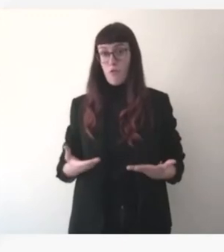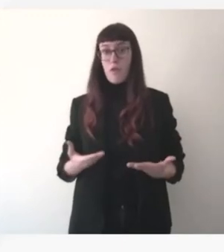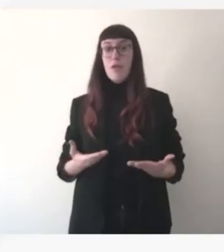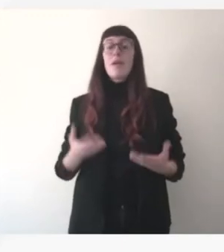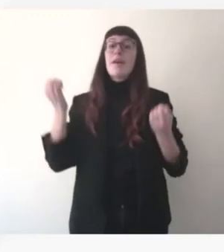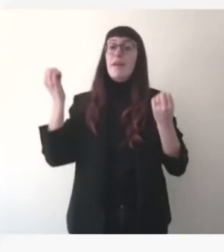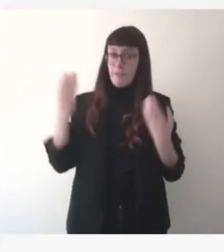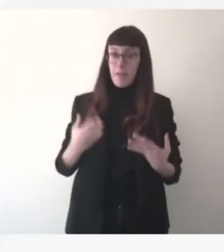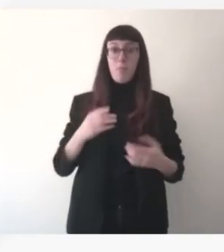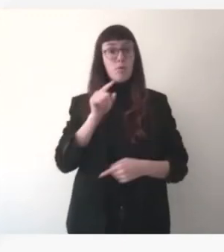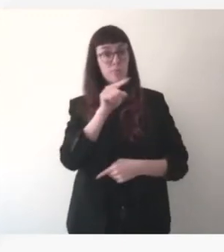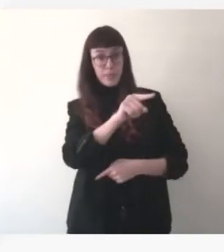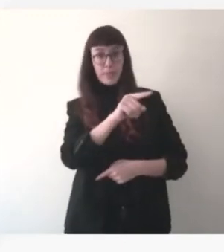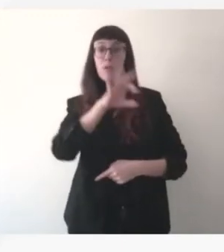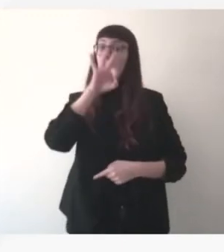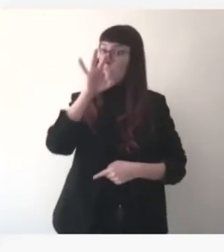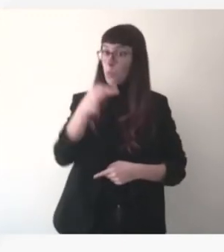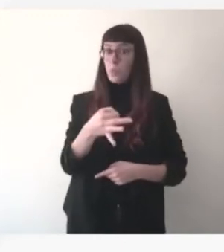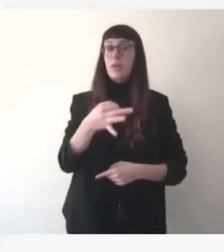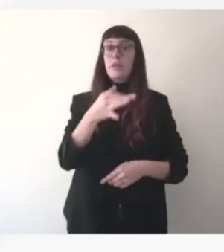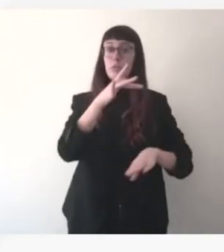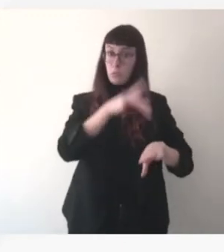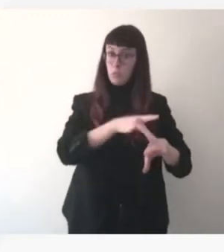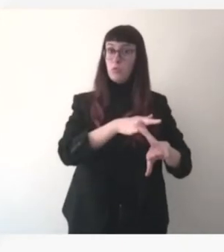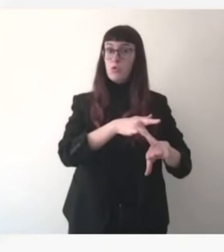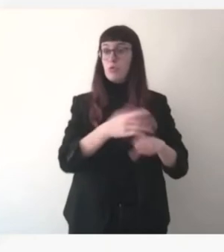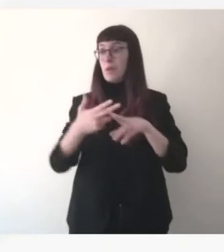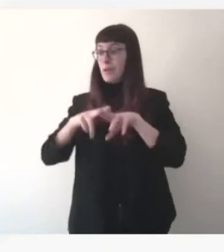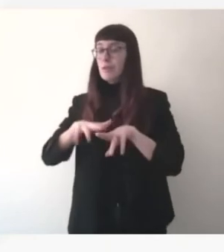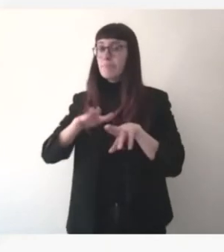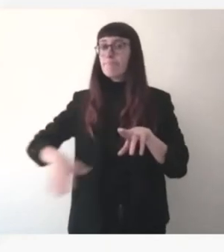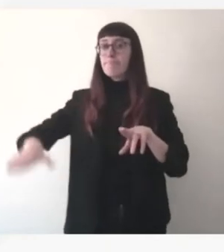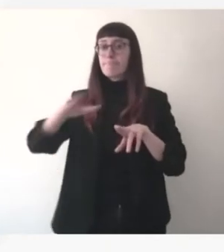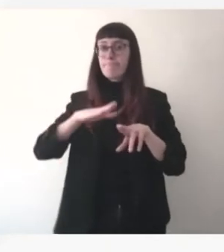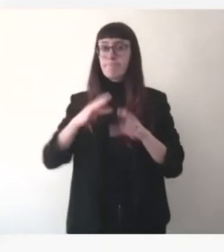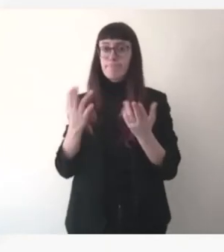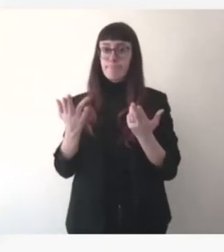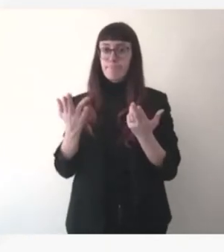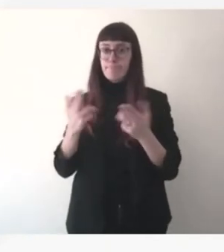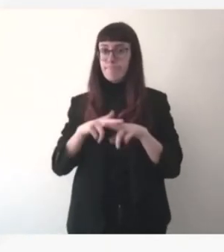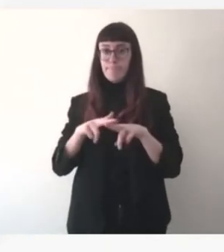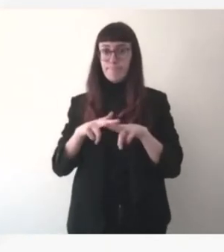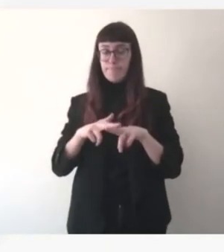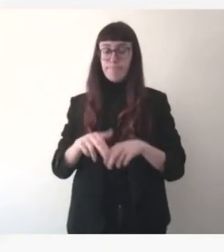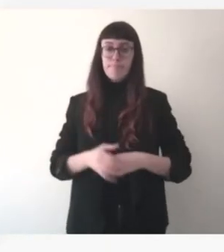nous n'avons pas vu d'événements majeurs. Alors, je voudrais vous dire également que dans ce contexte, j'étais moi-même la semaine dernière